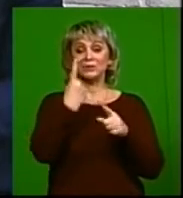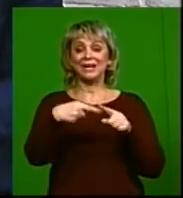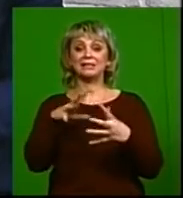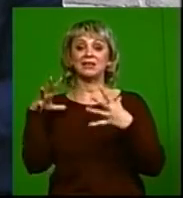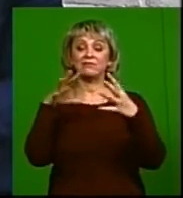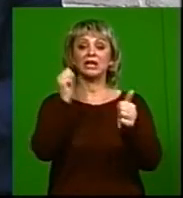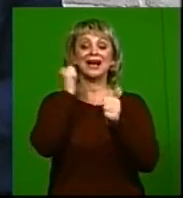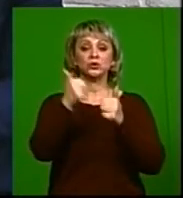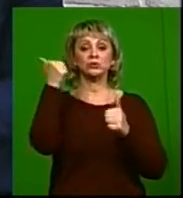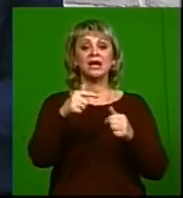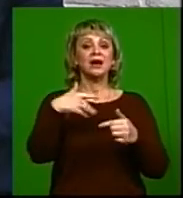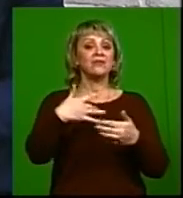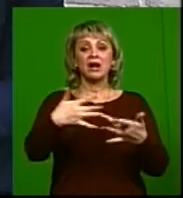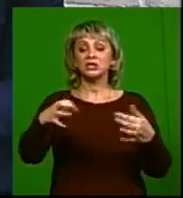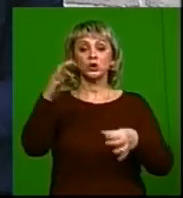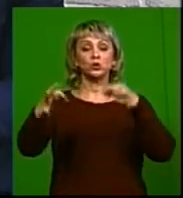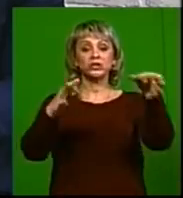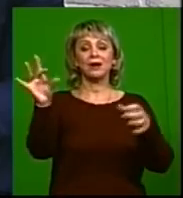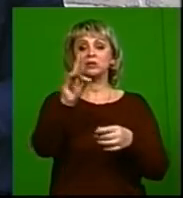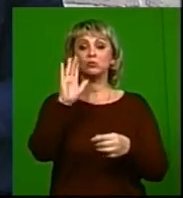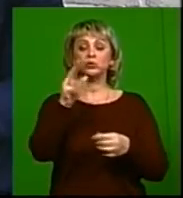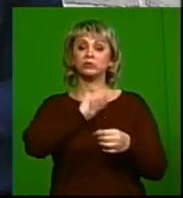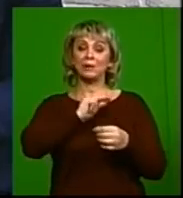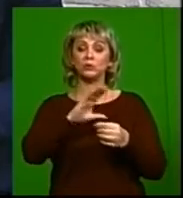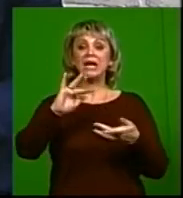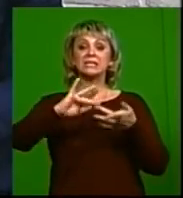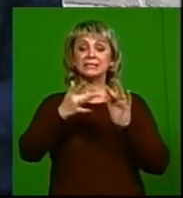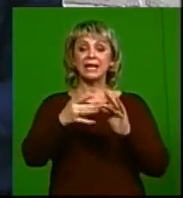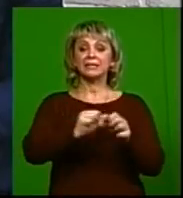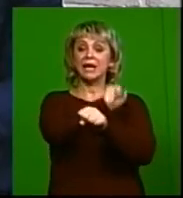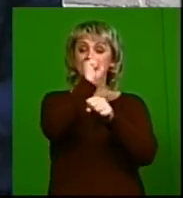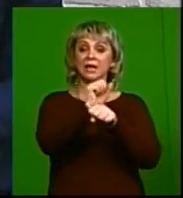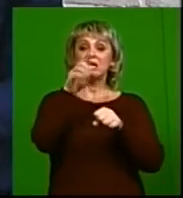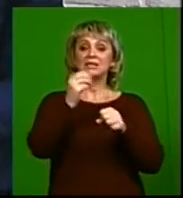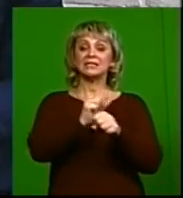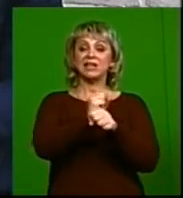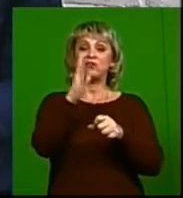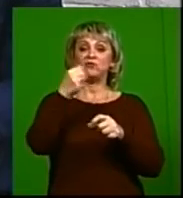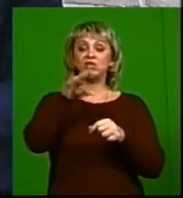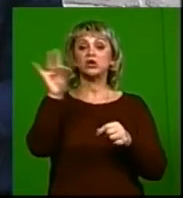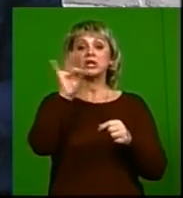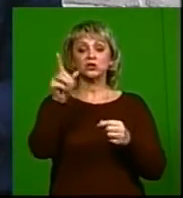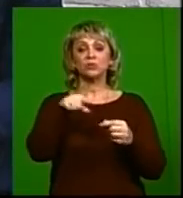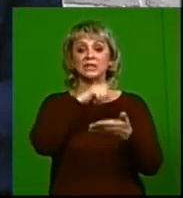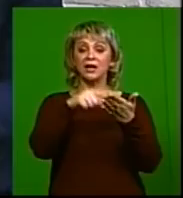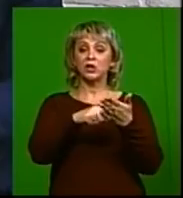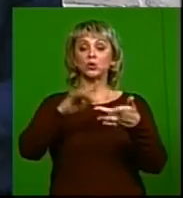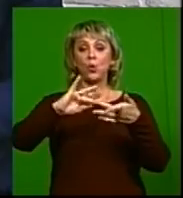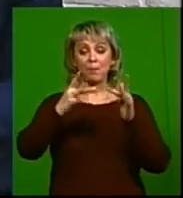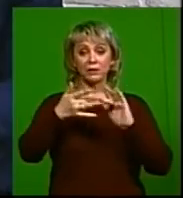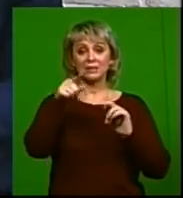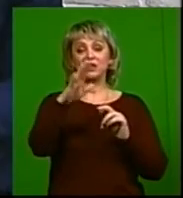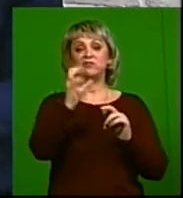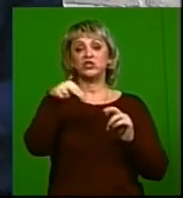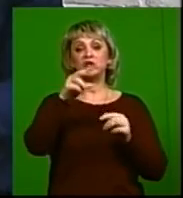еженедельно в разных точках Ростова будет работать, будет на сайте остановивич.рф, это ростовский городской портал по профилактике ВИЧ